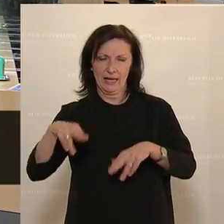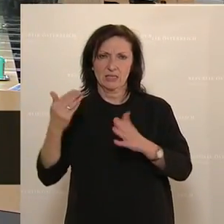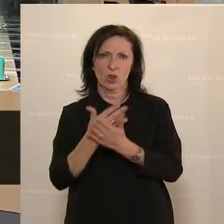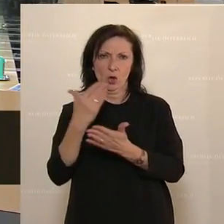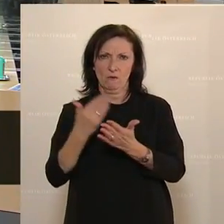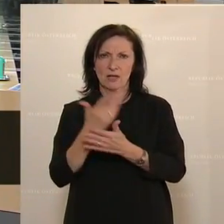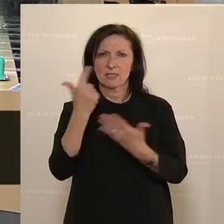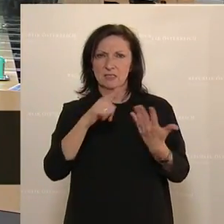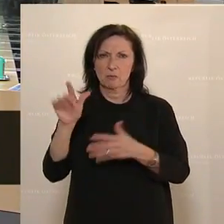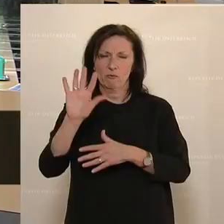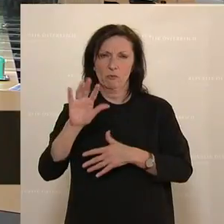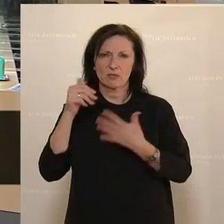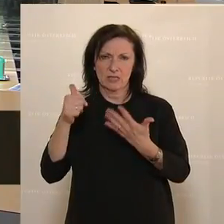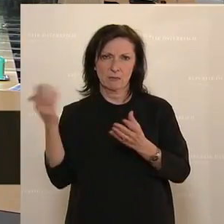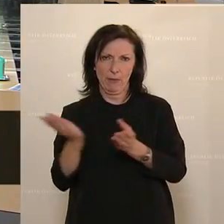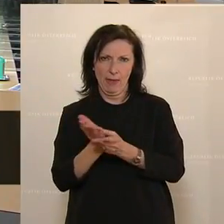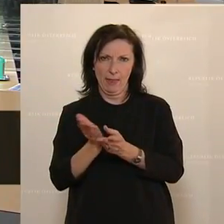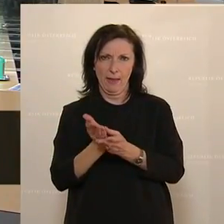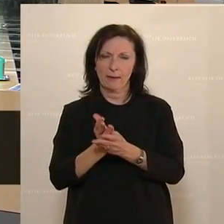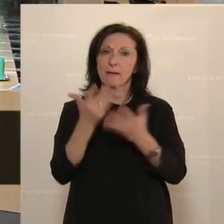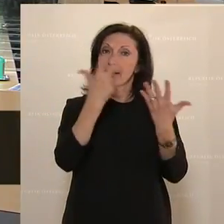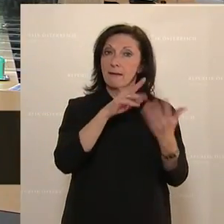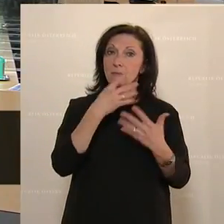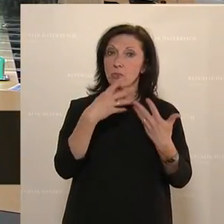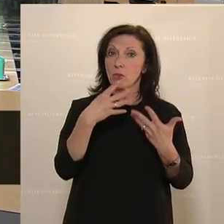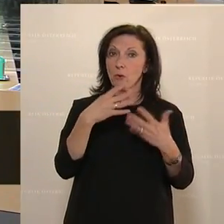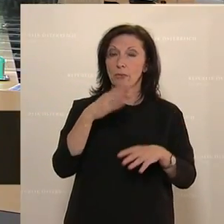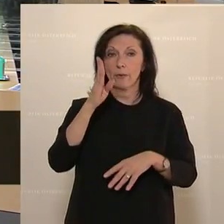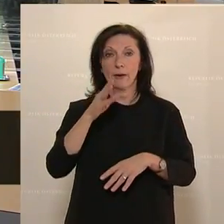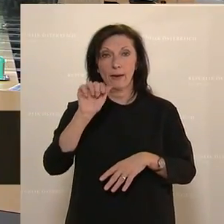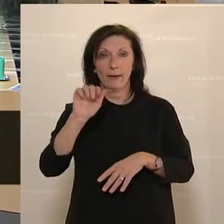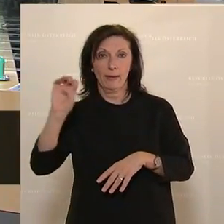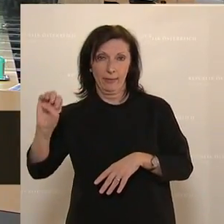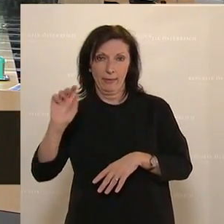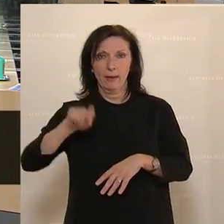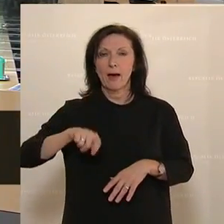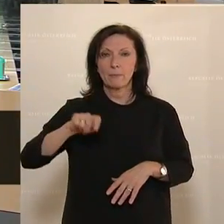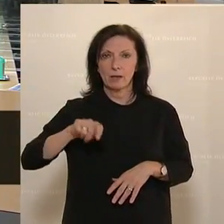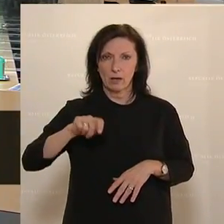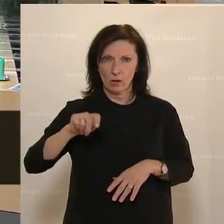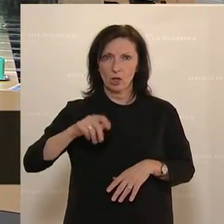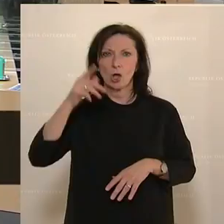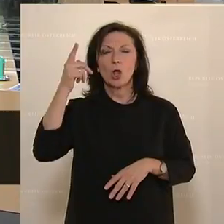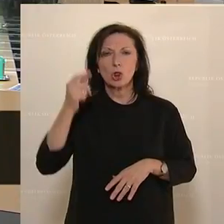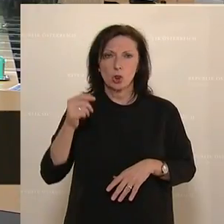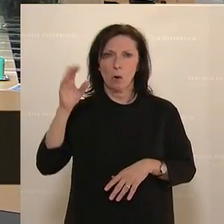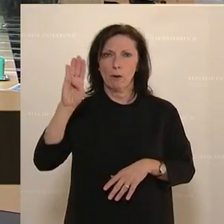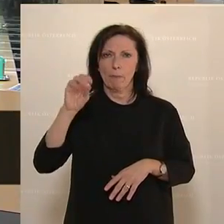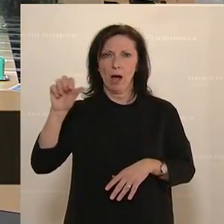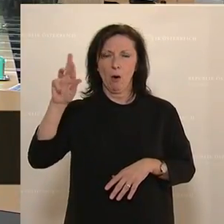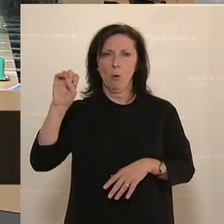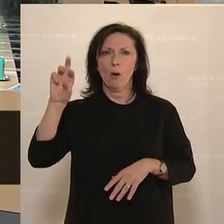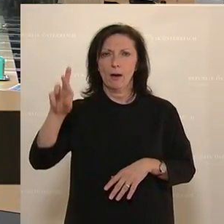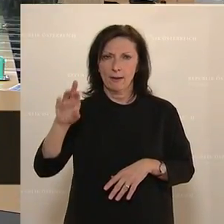Fraktionen im Nationalrat bei einem gemeinsamen Entschließungsantrag der Regierungsparteien und der NEOS, der es leichter machen soll, Tiere in ihrem